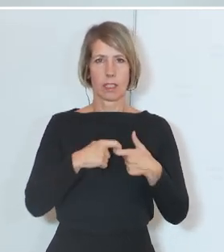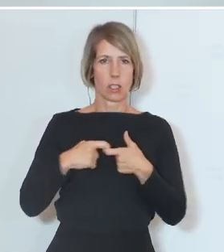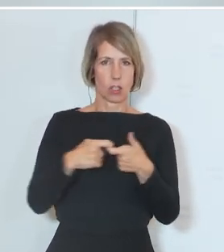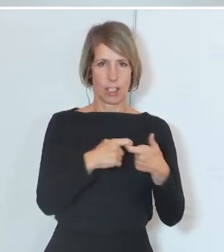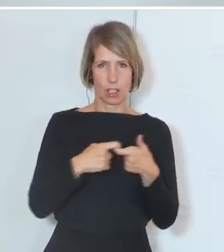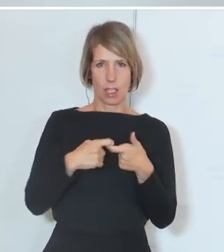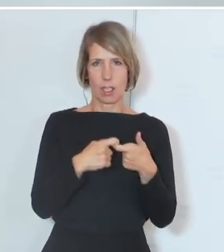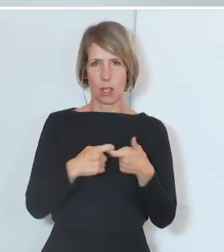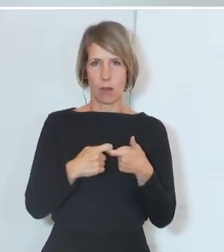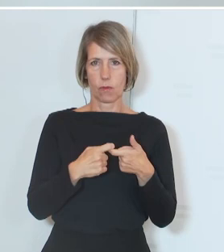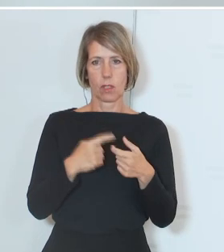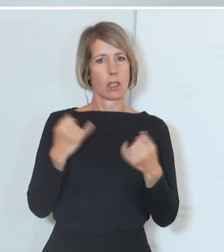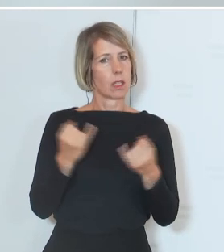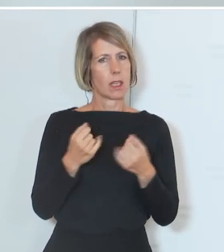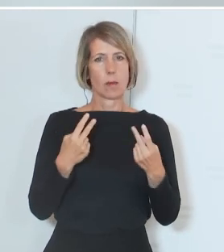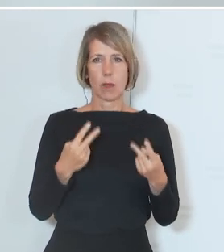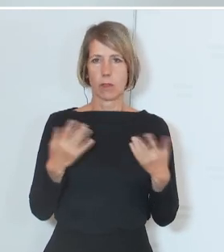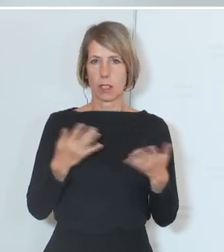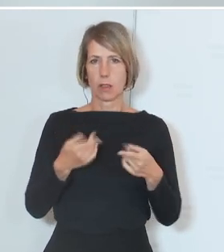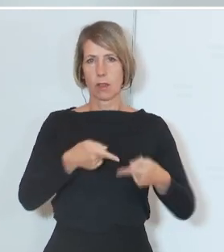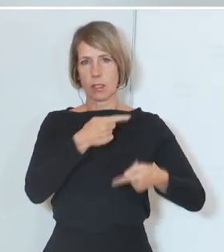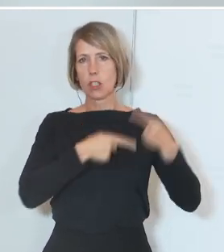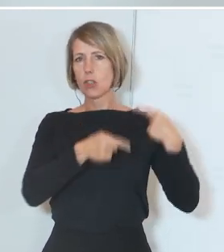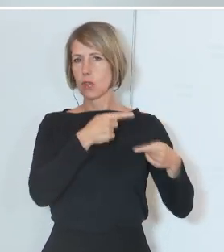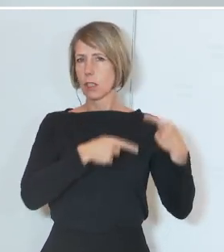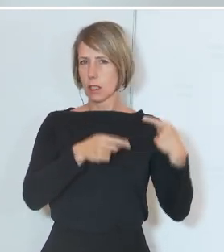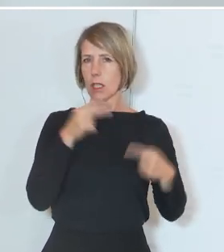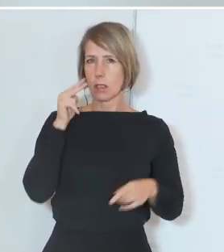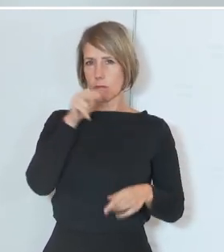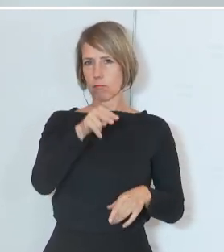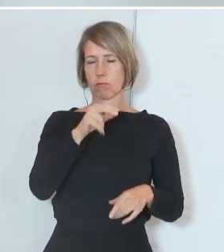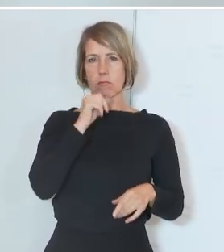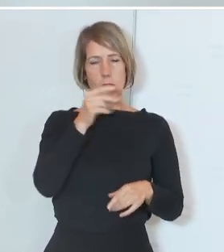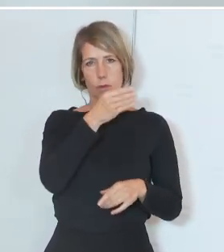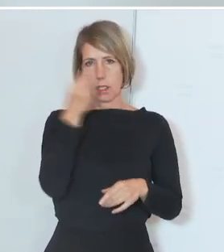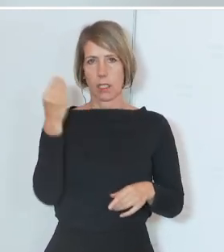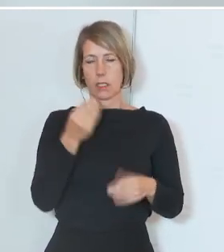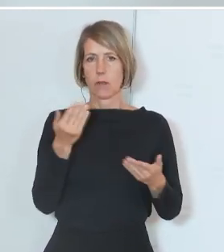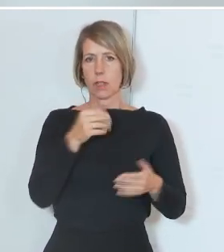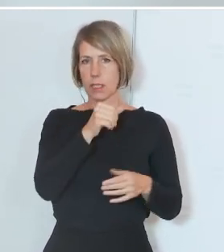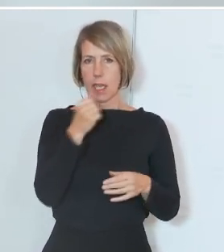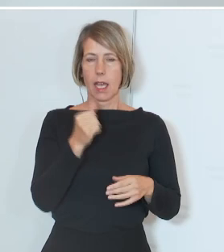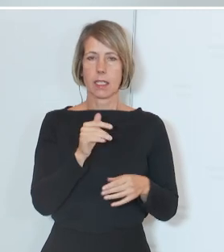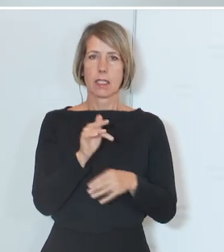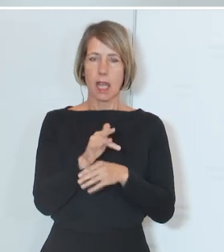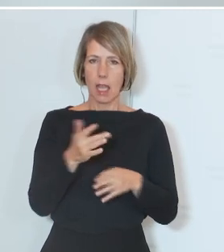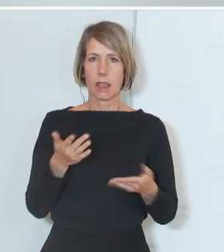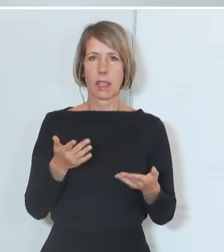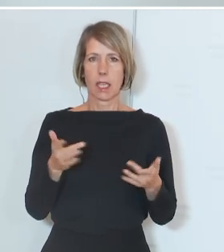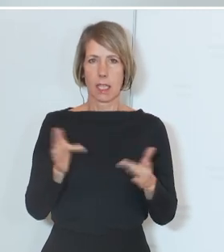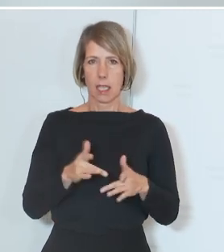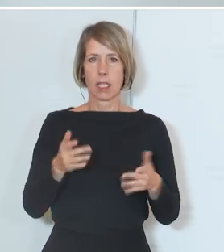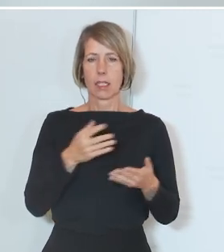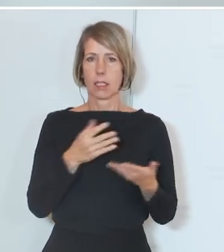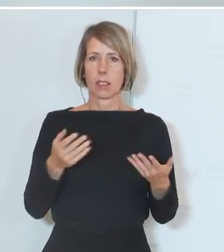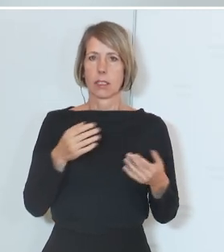die Geschichte immer wieder in Erinnerung zu rufen und niemals zu vergessen, was Antisemitismus an grausamen Verbrechen bewirkt hat.